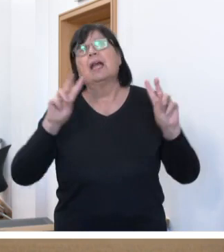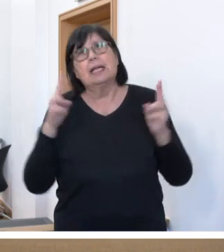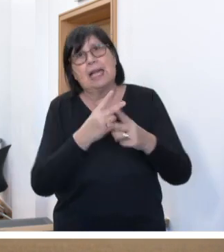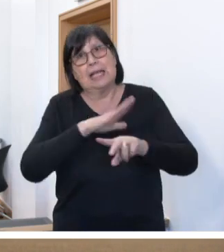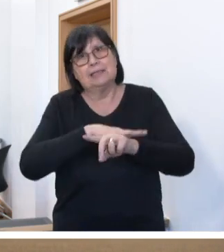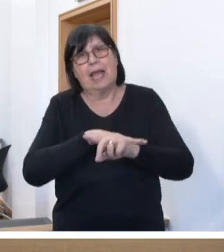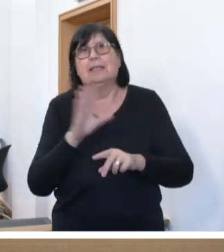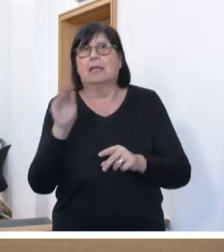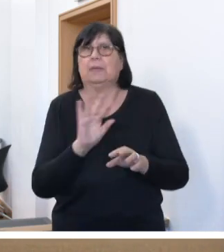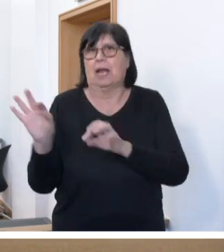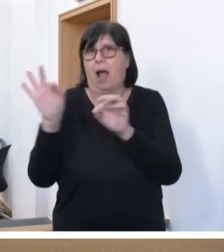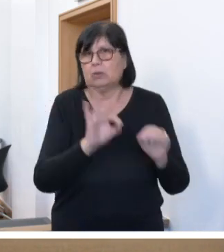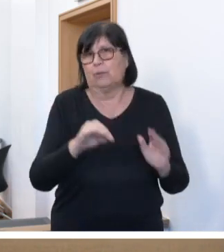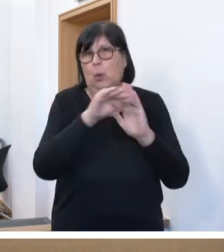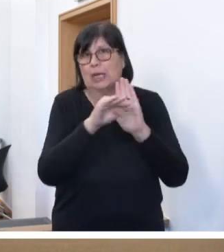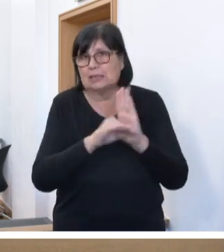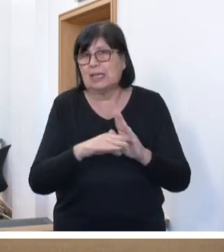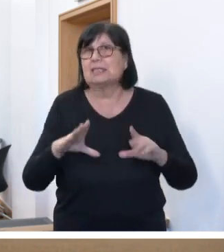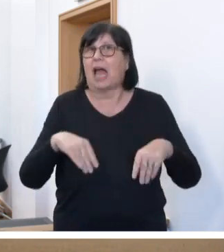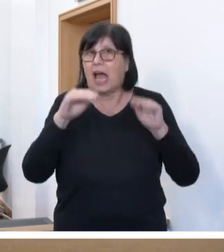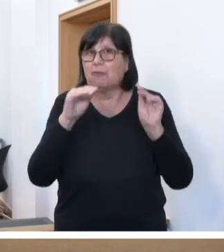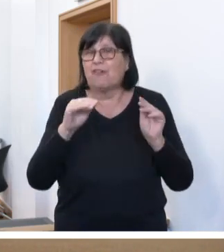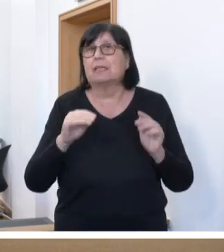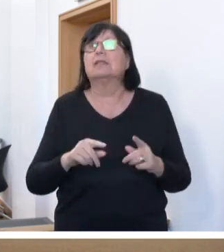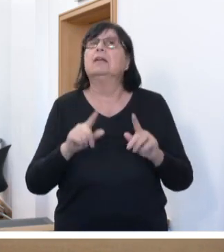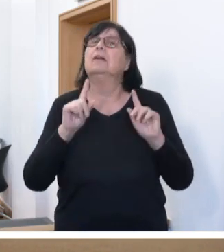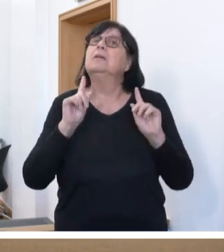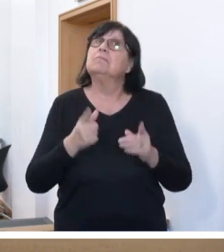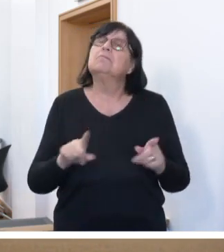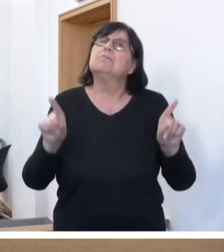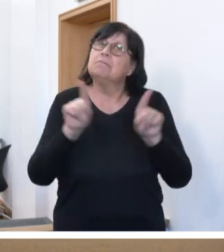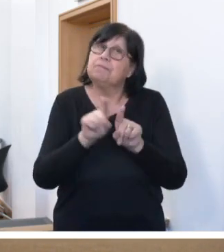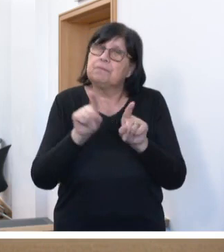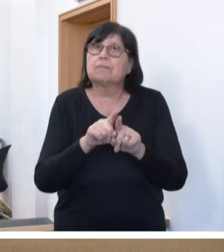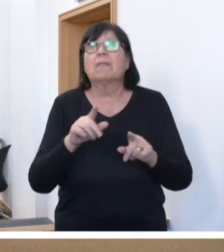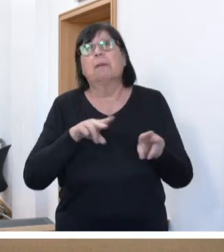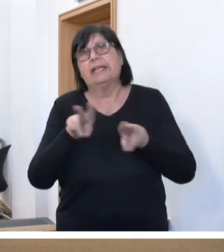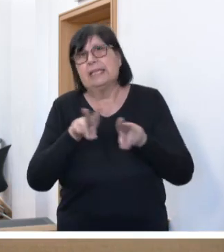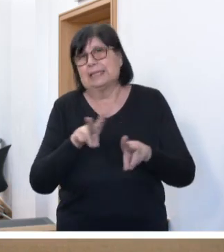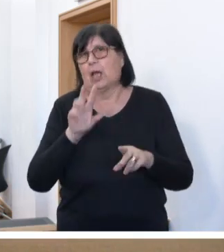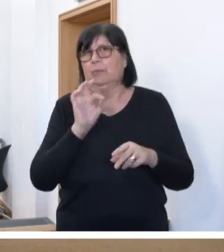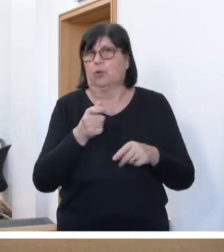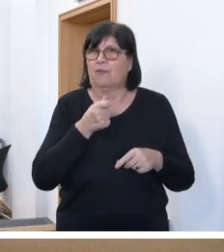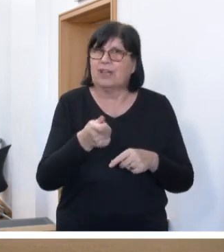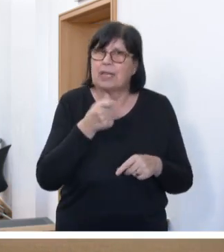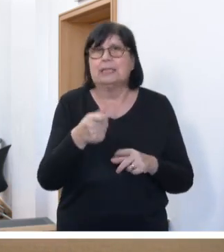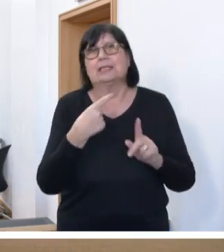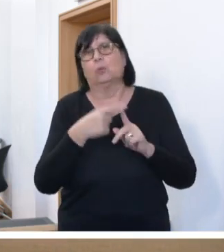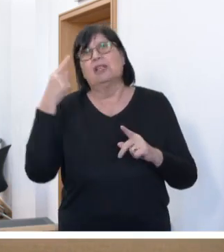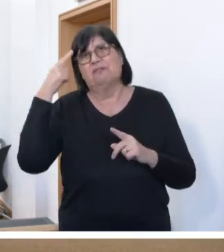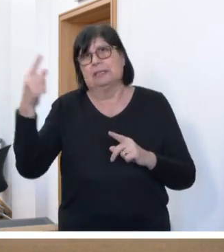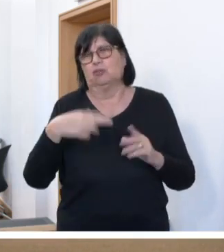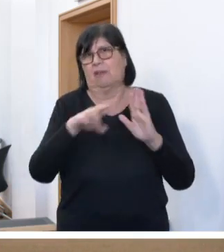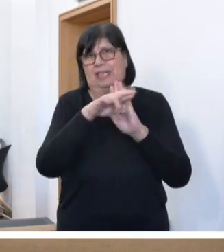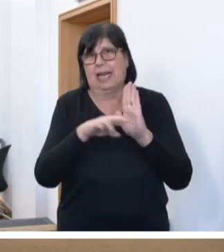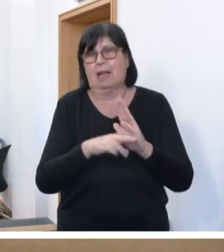mit dem Ausführungsgesetz in Kraft treten wird, im Einvernehmen mit dem Ministerium der Finanzen und für Wissenschaft geregelt